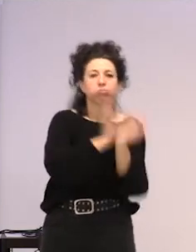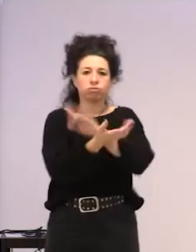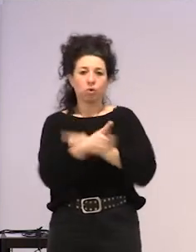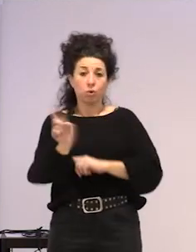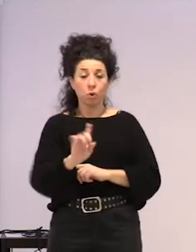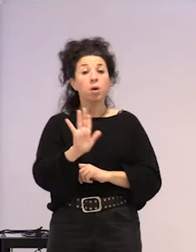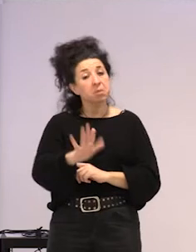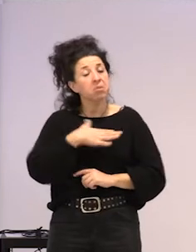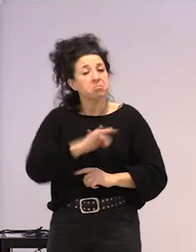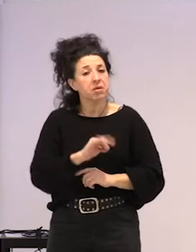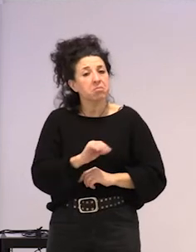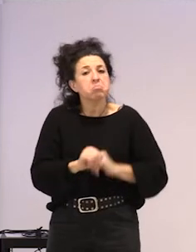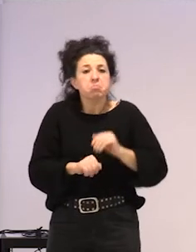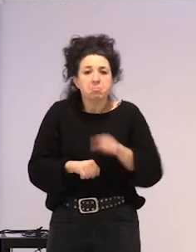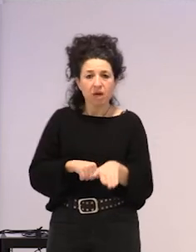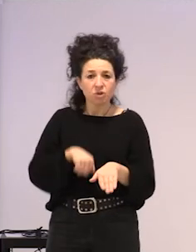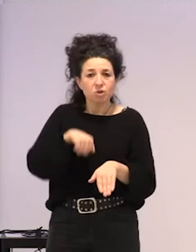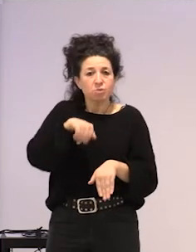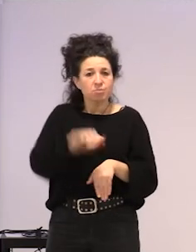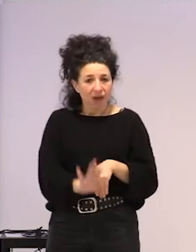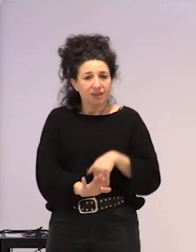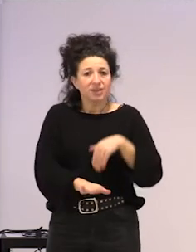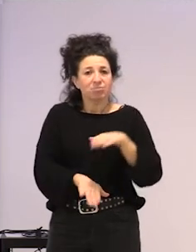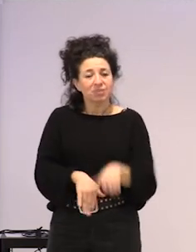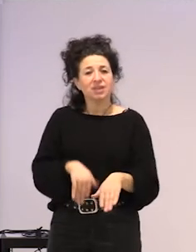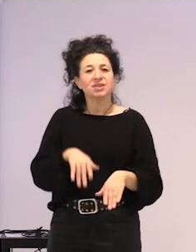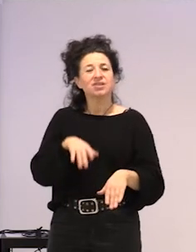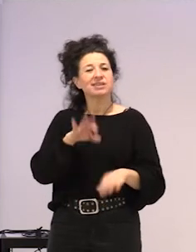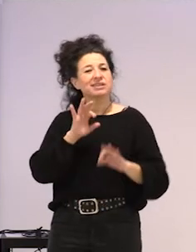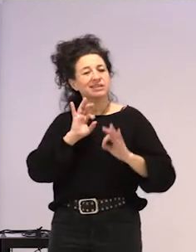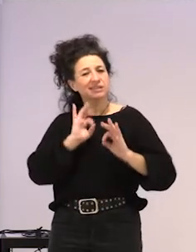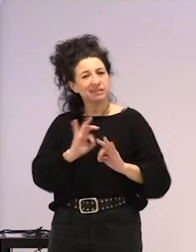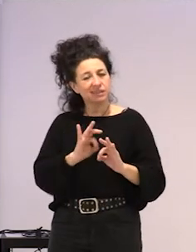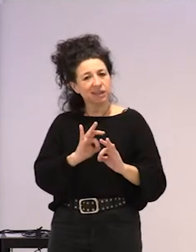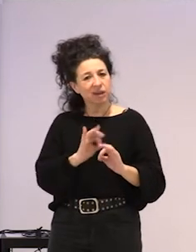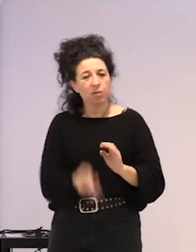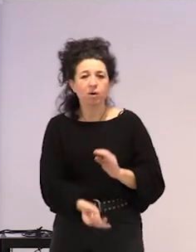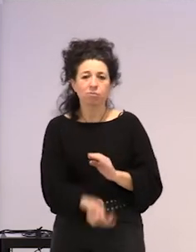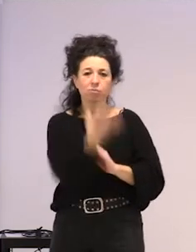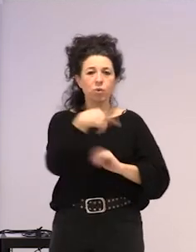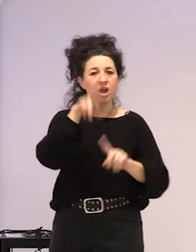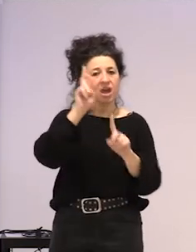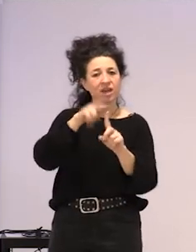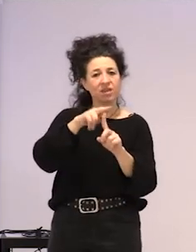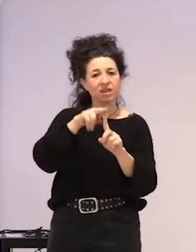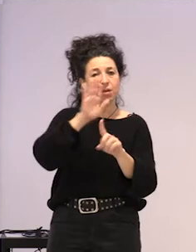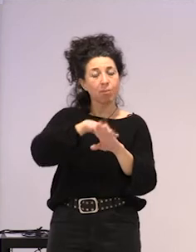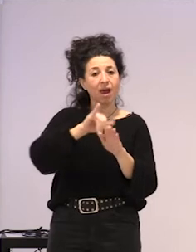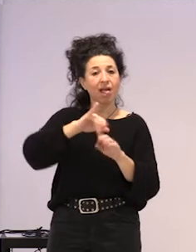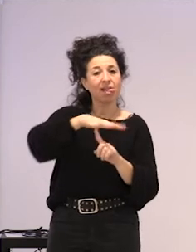daitekela abia puntu bat, eta bai izan daitekela, bat ez ere, erreferente bat inguruaren zako, ez?